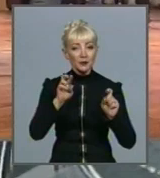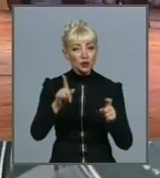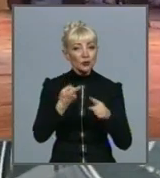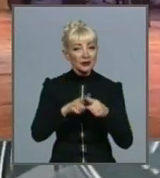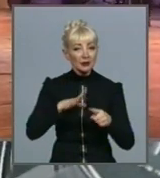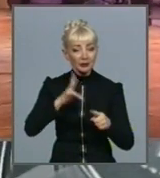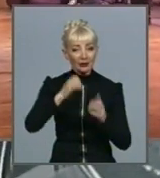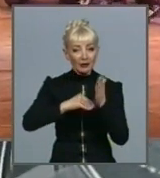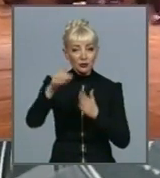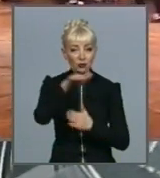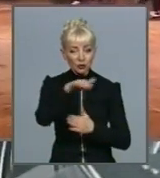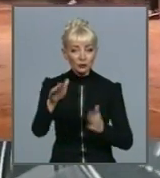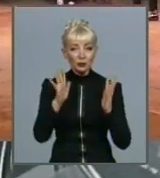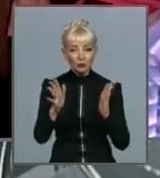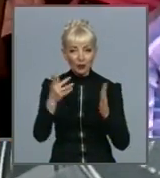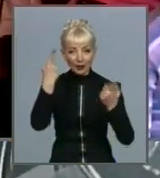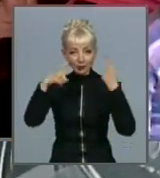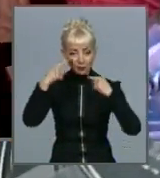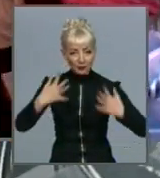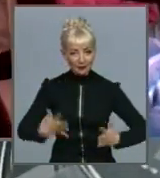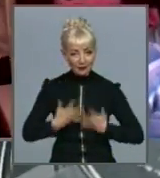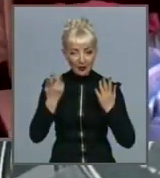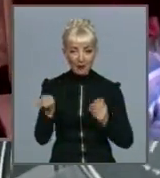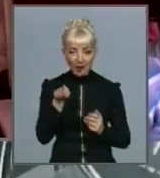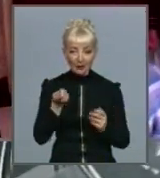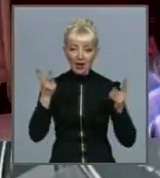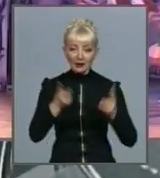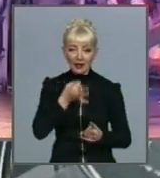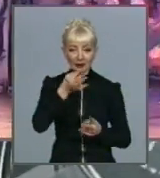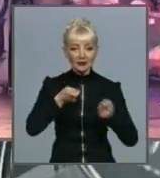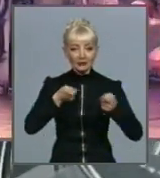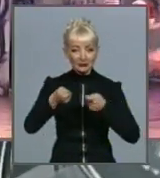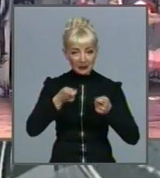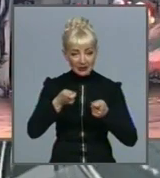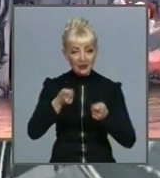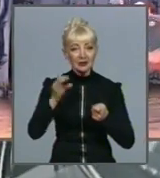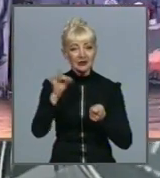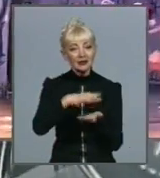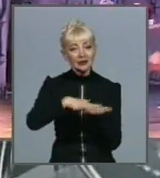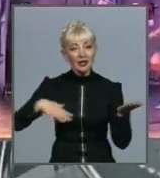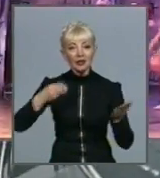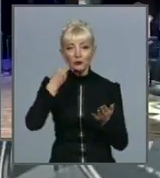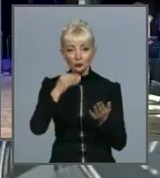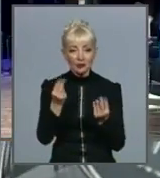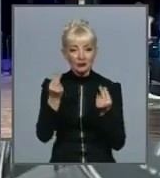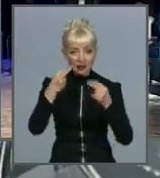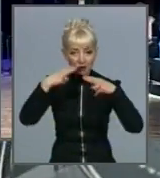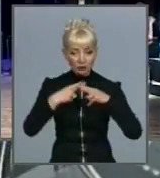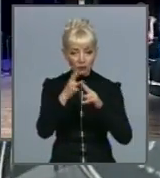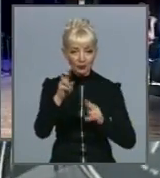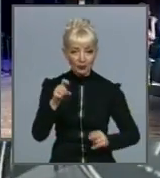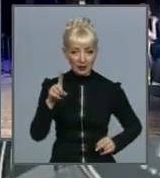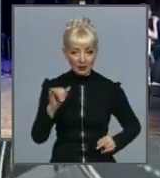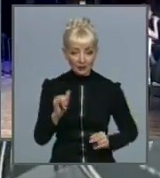творчої наснаги замало. Треба, кажуть адміністрації закладу, і далі покращувати матеріальну технічну базу. Щороку ми